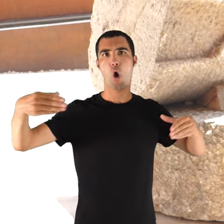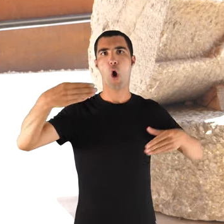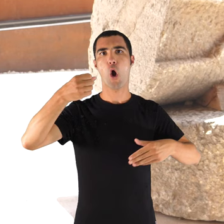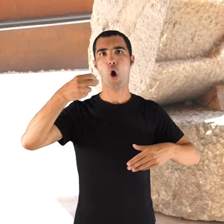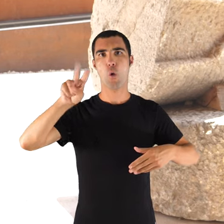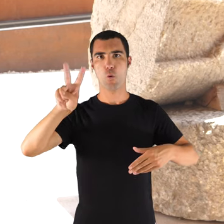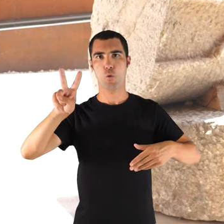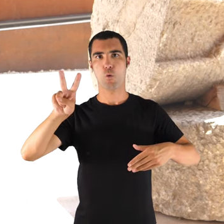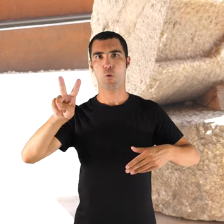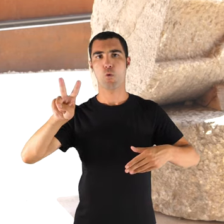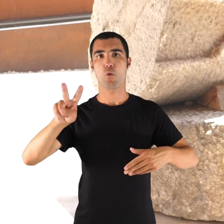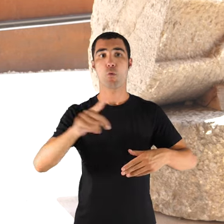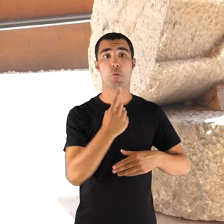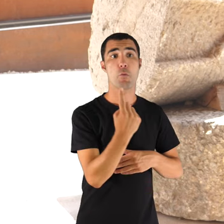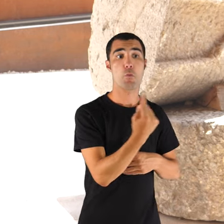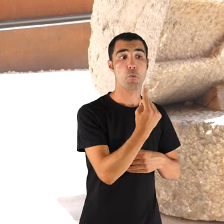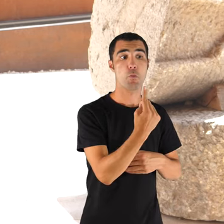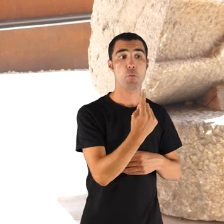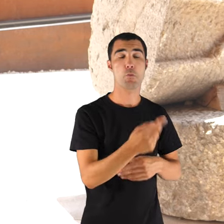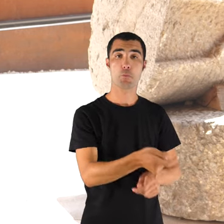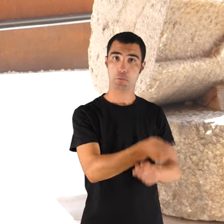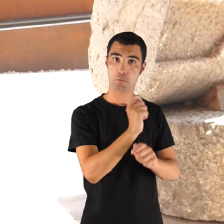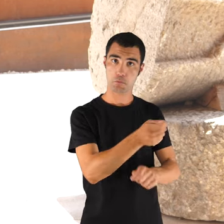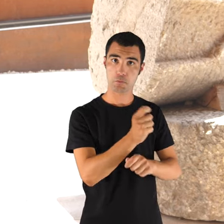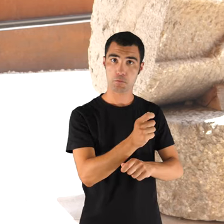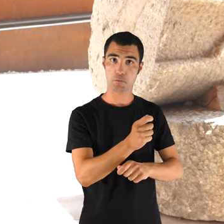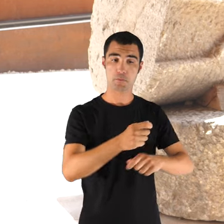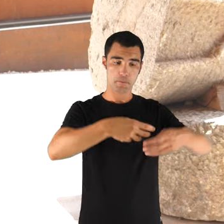una que pescava de... de palangra de superfície.